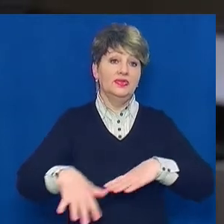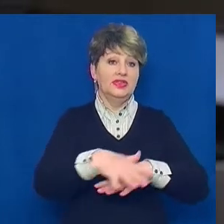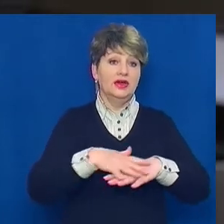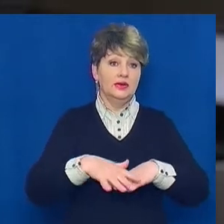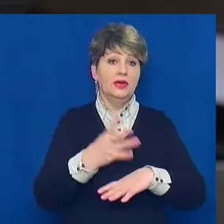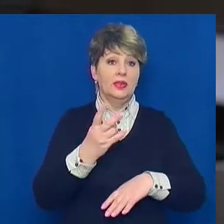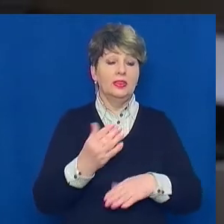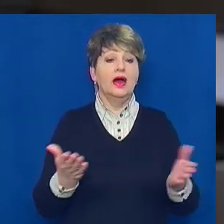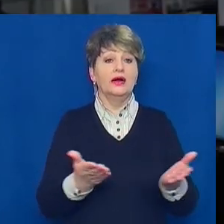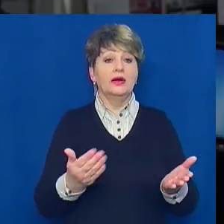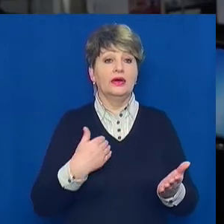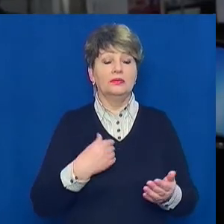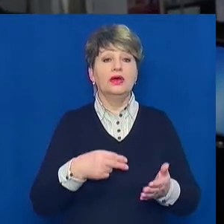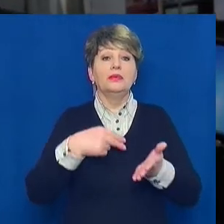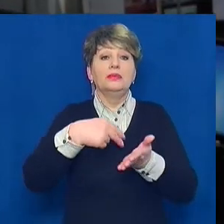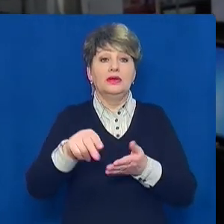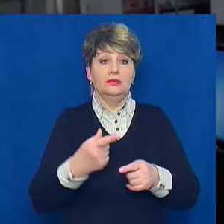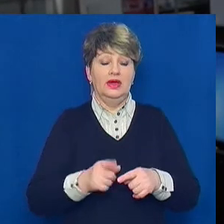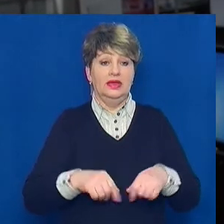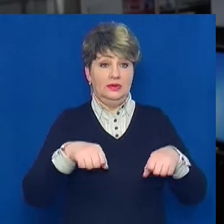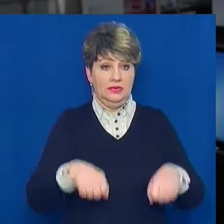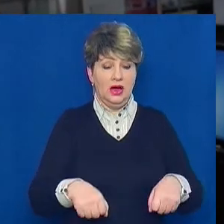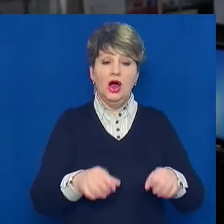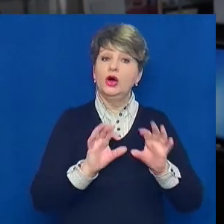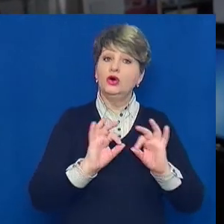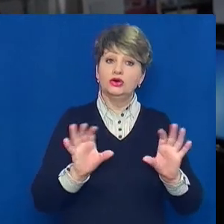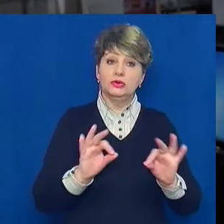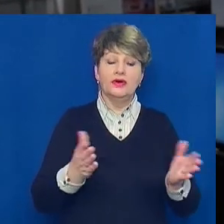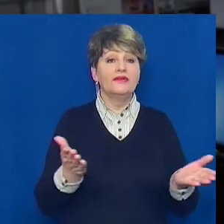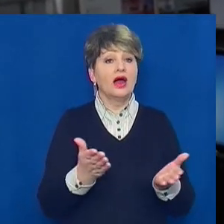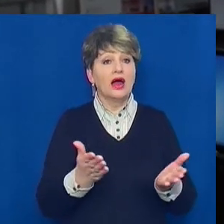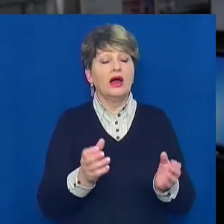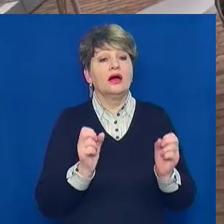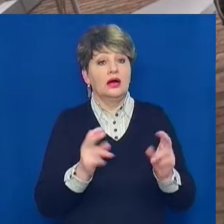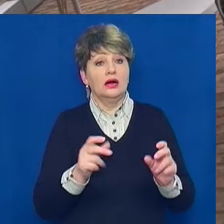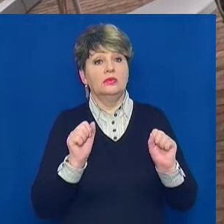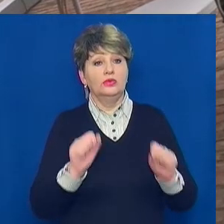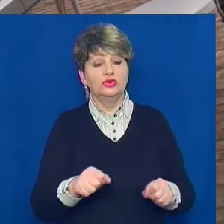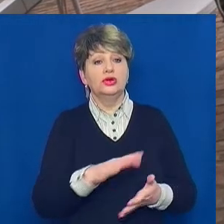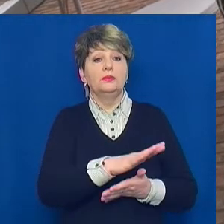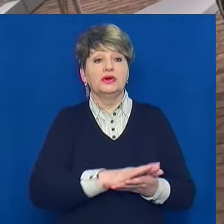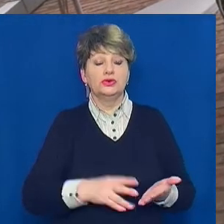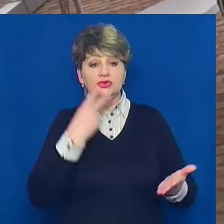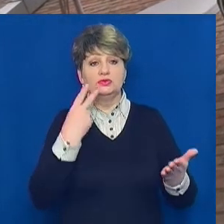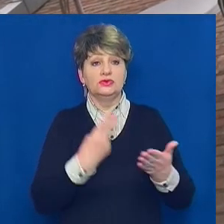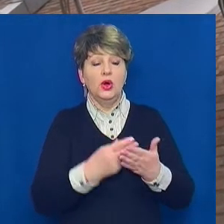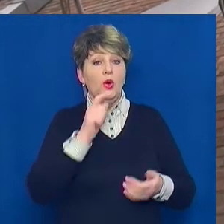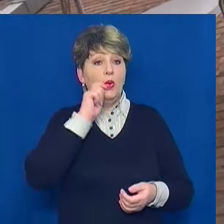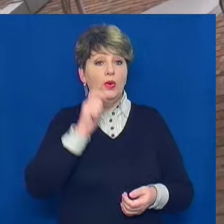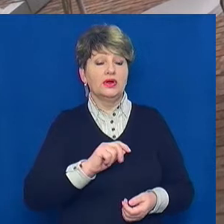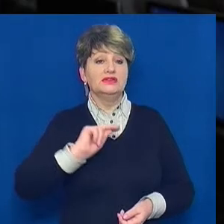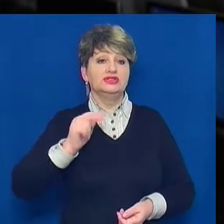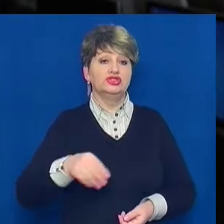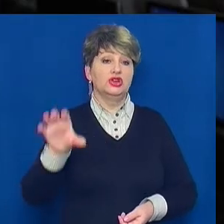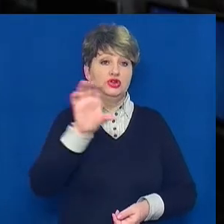ми придбуваємо ці права. Ярослав Пахольчук розповідає, у який спосіб можна продовжити переглядати українські канали через Супутник.